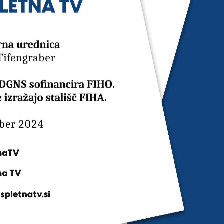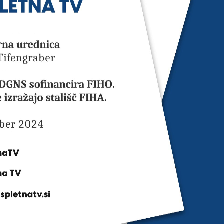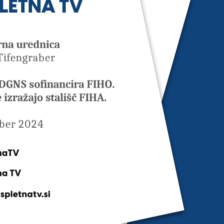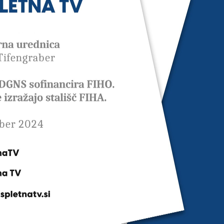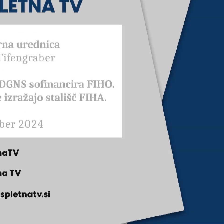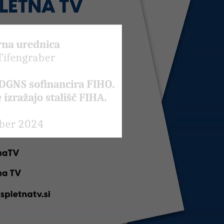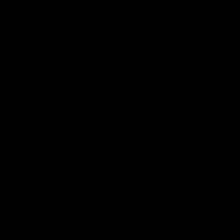Hvala pratite.